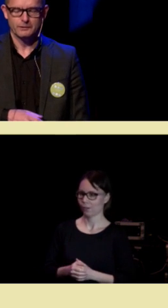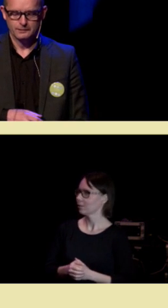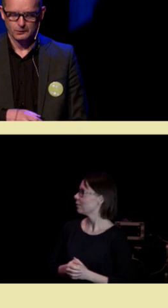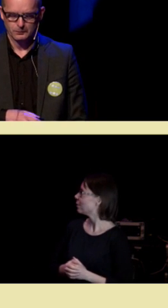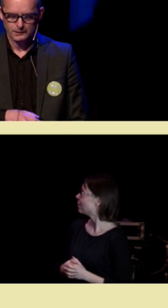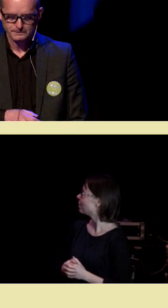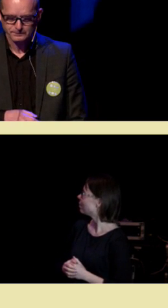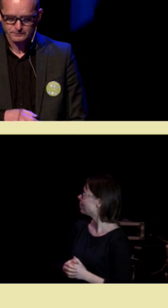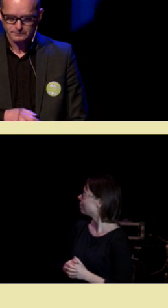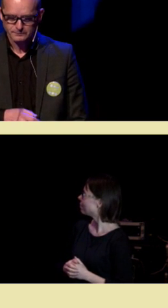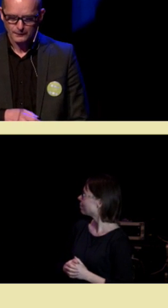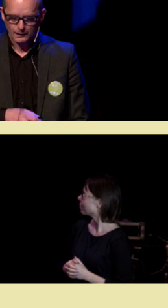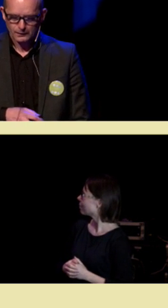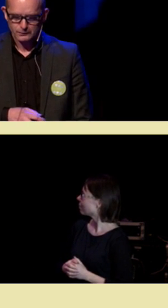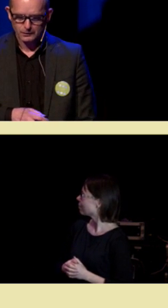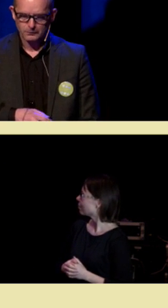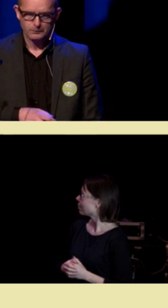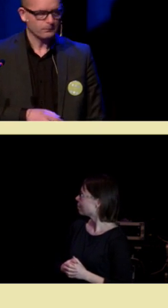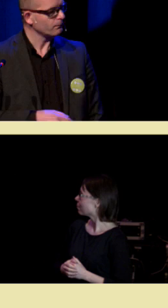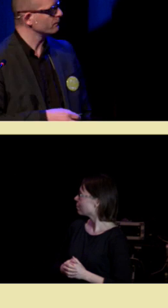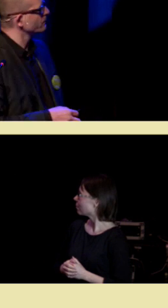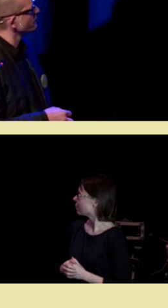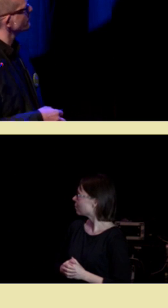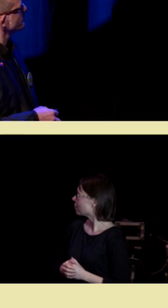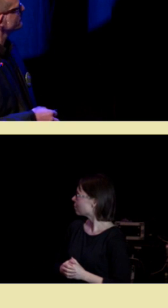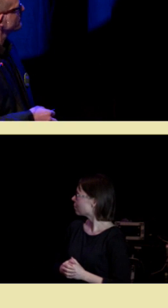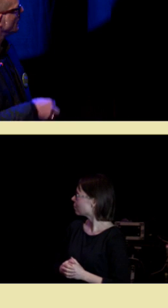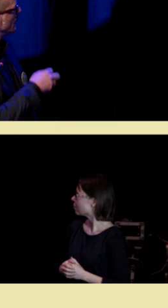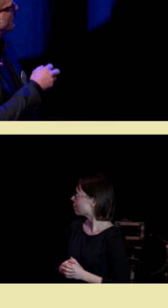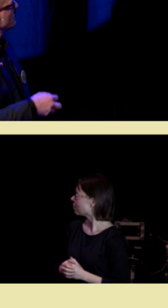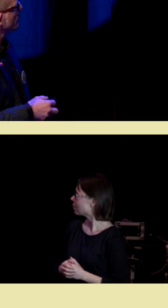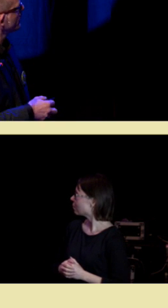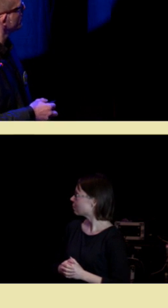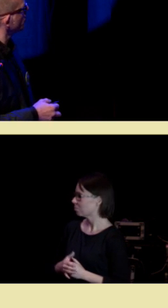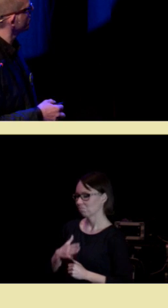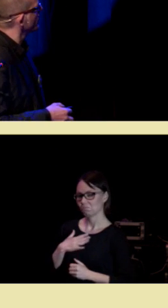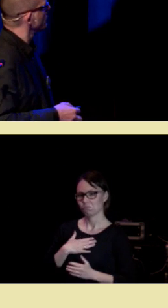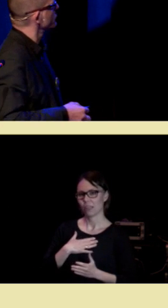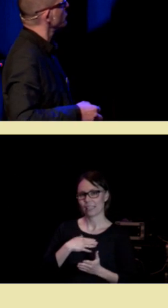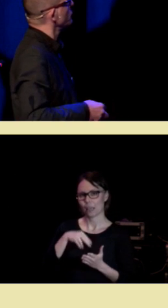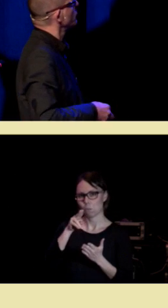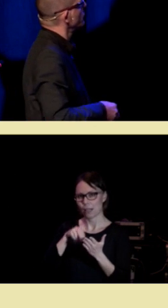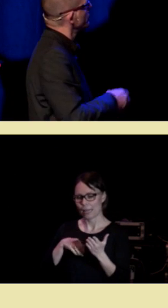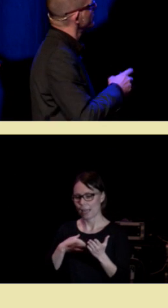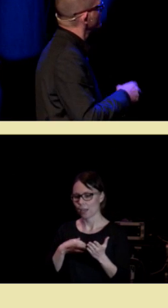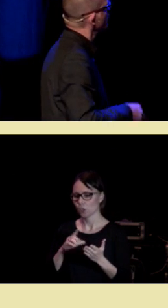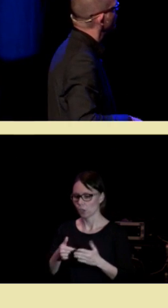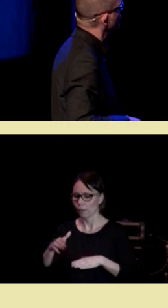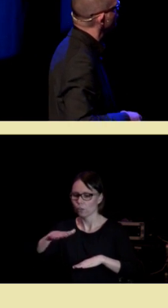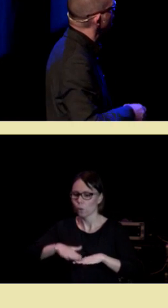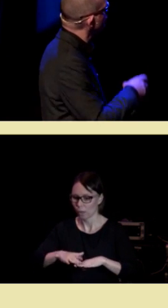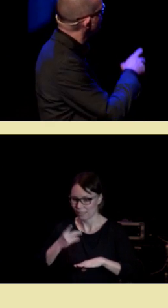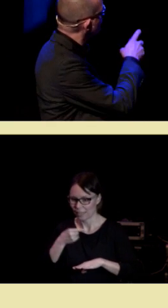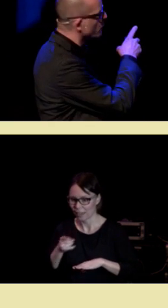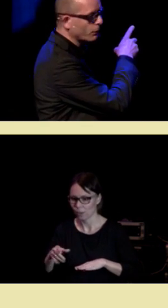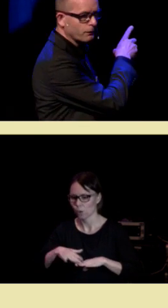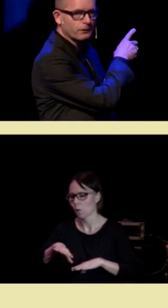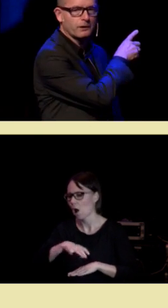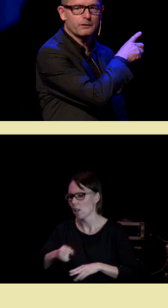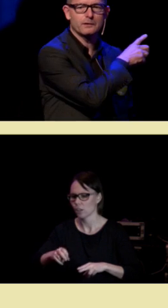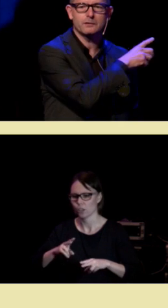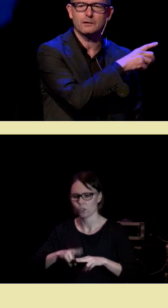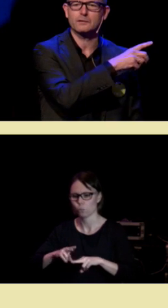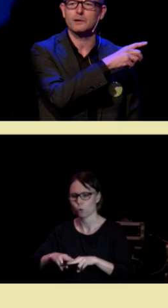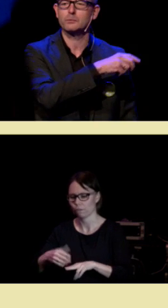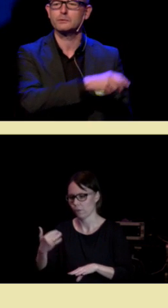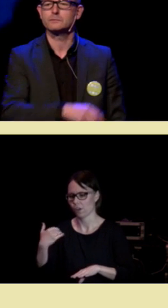Amor vins sitt omne, som, jeg liker dette maleriet så godt, fordi han tråkker, ser du det, på alle symbolene for